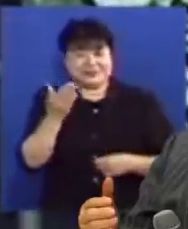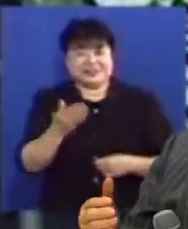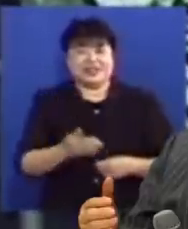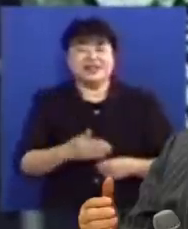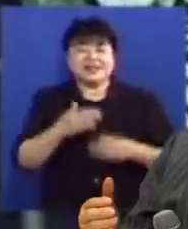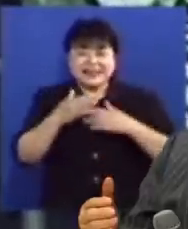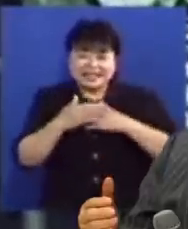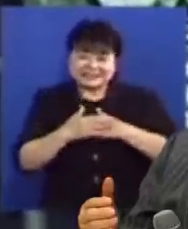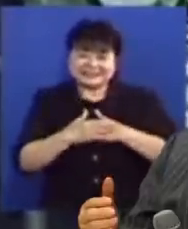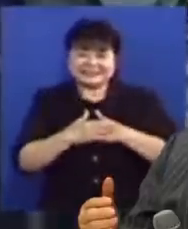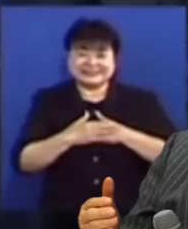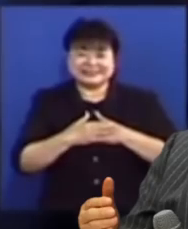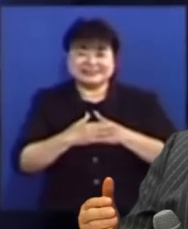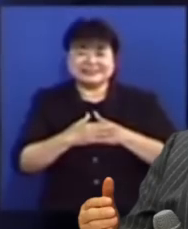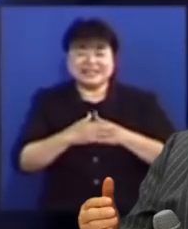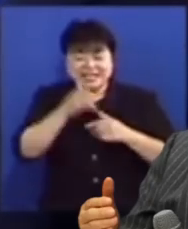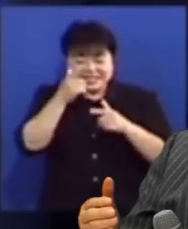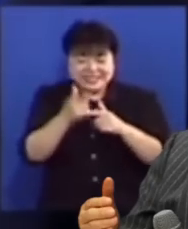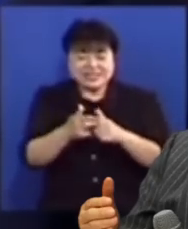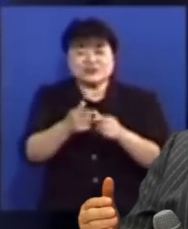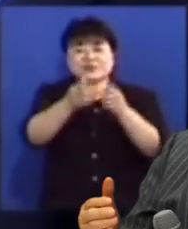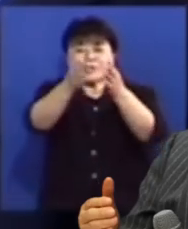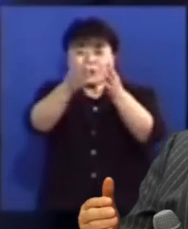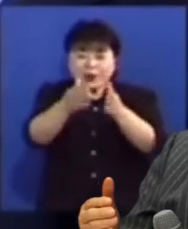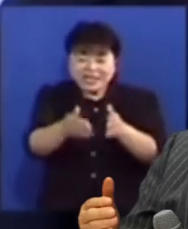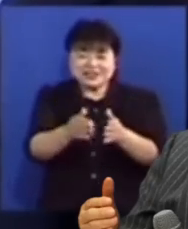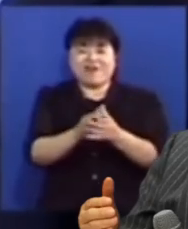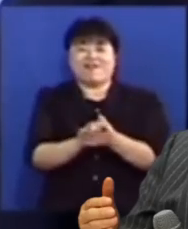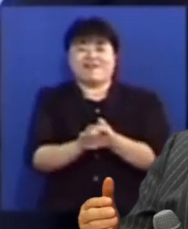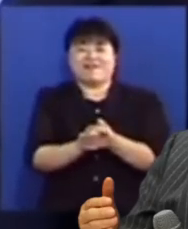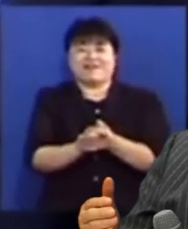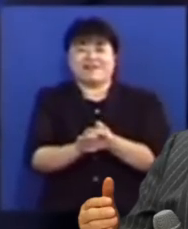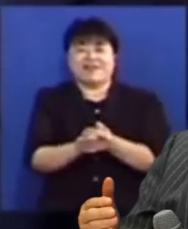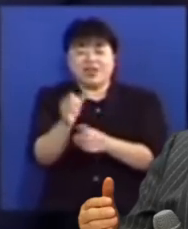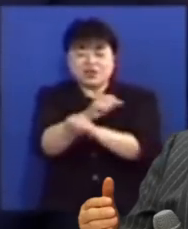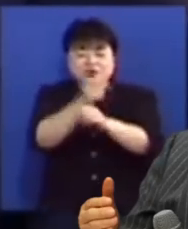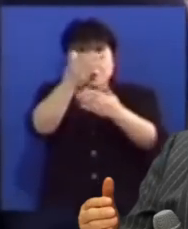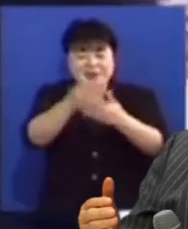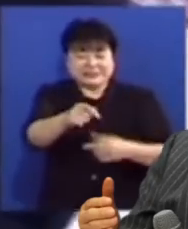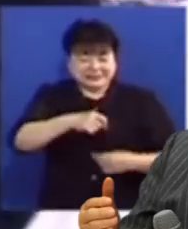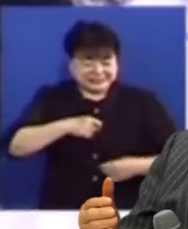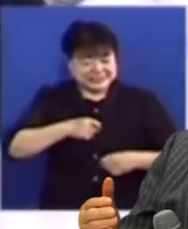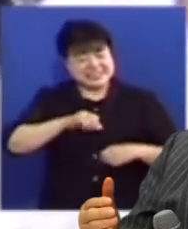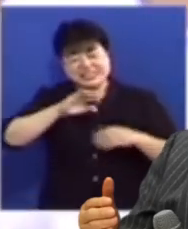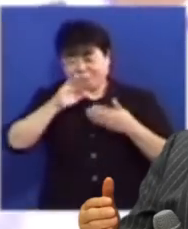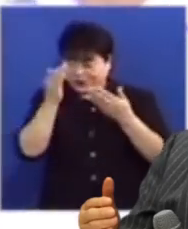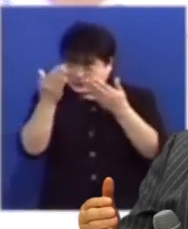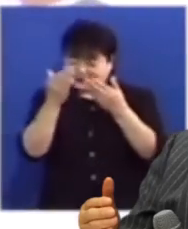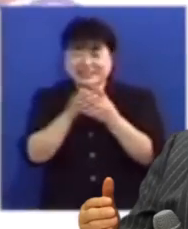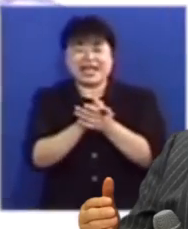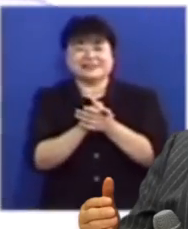말씀해 주세요 나는 예수님을 통해서 용서받은 의인이 되었습니다